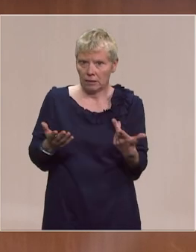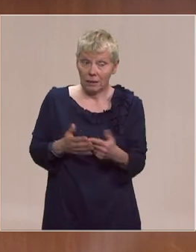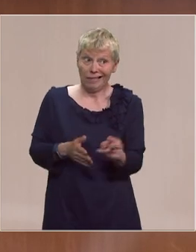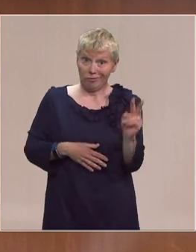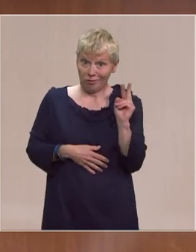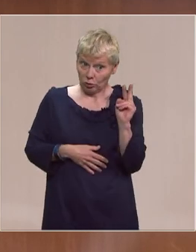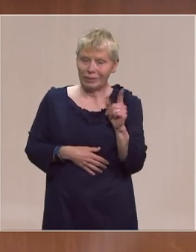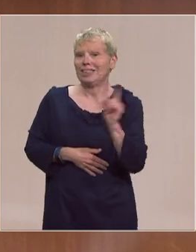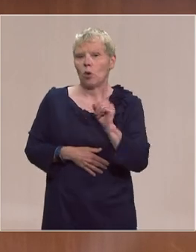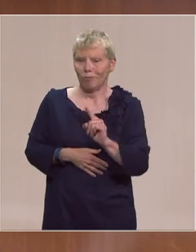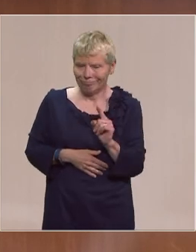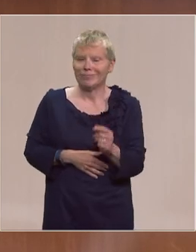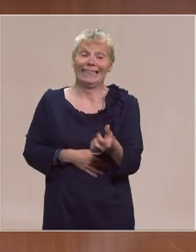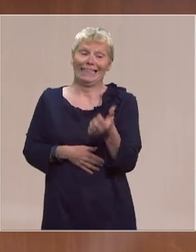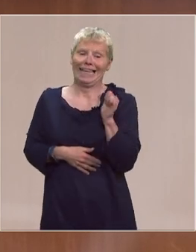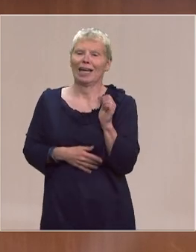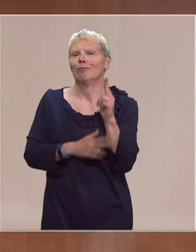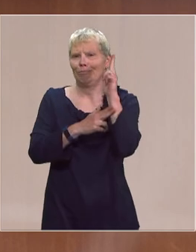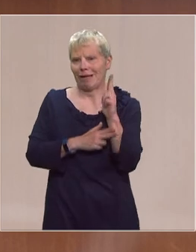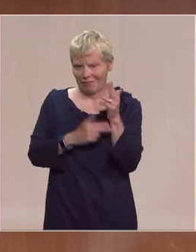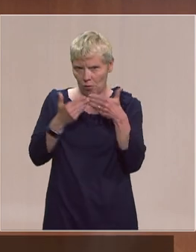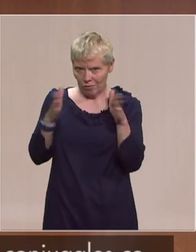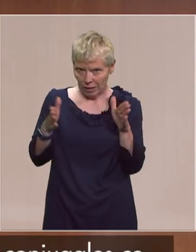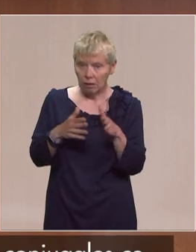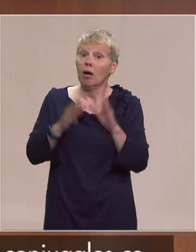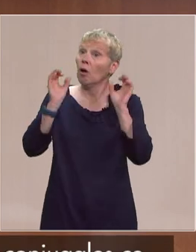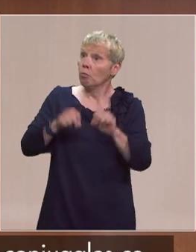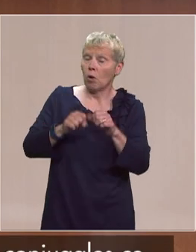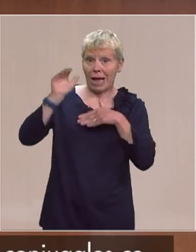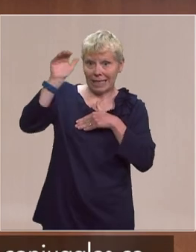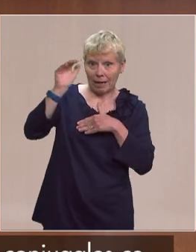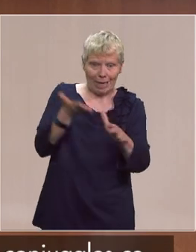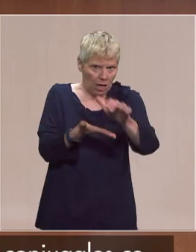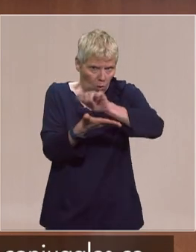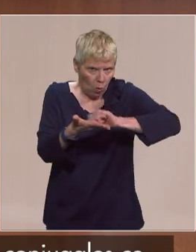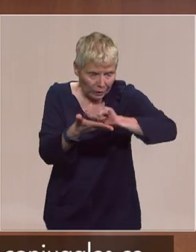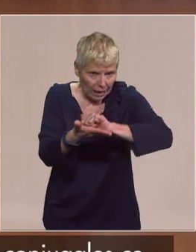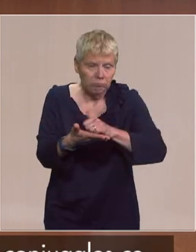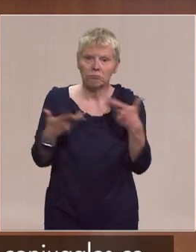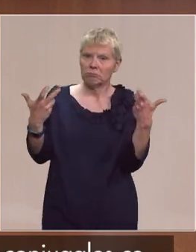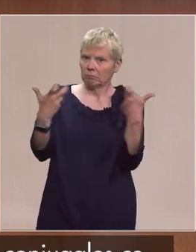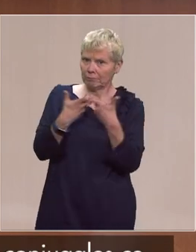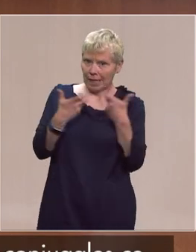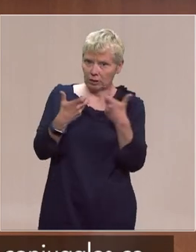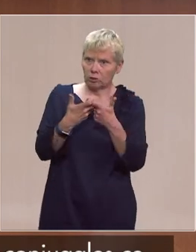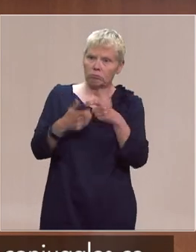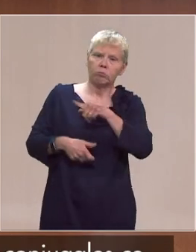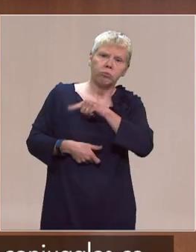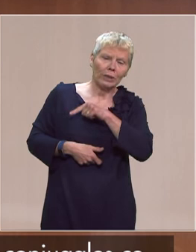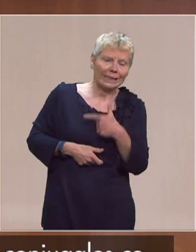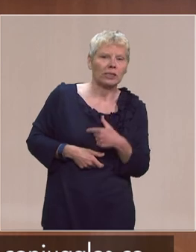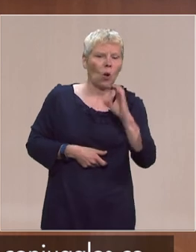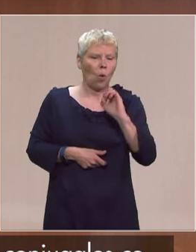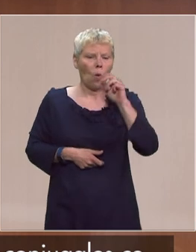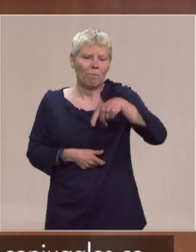pas vendredi mais hier et cette plateforme on peut la saisir par courriel soit lorsqu'il s'agit d'officiers de police judiciaire